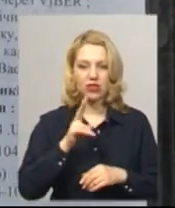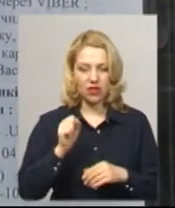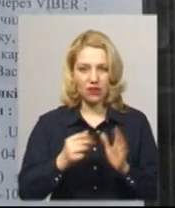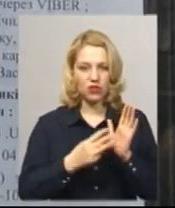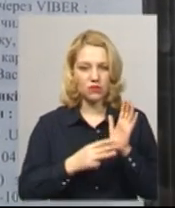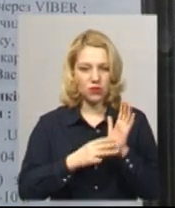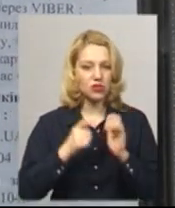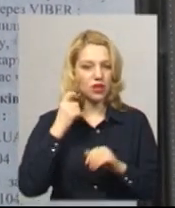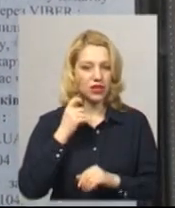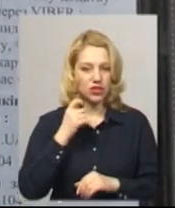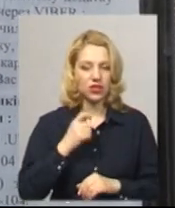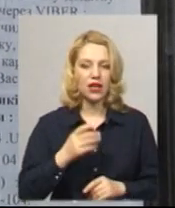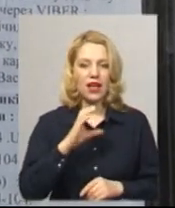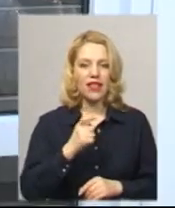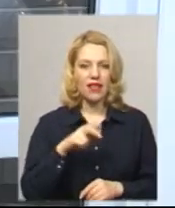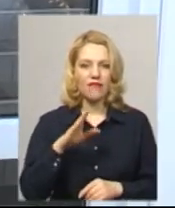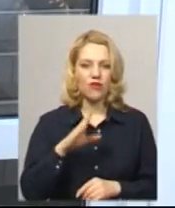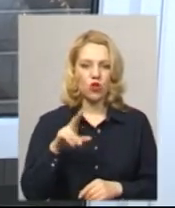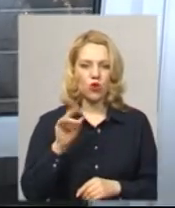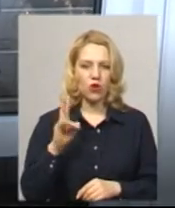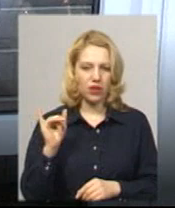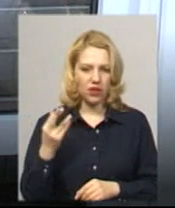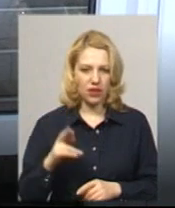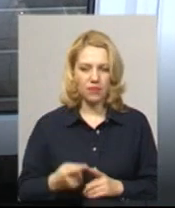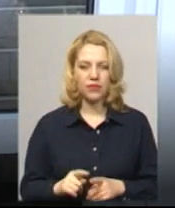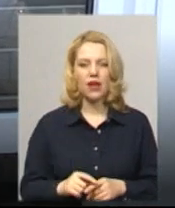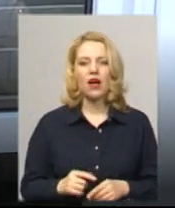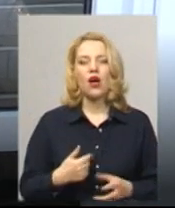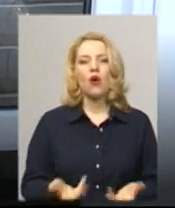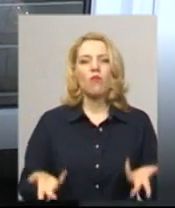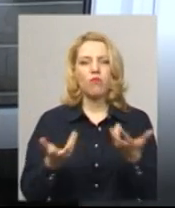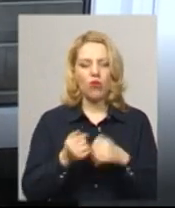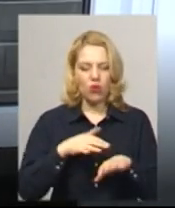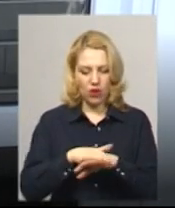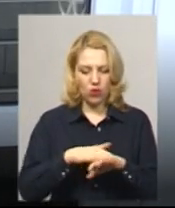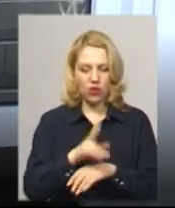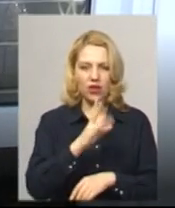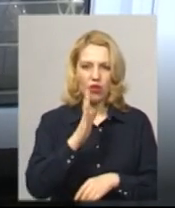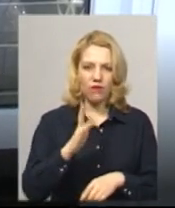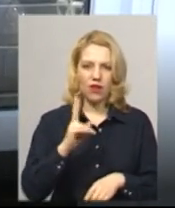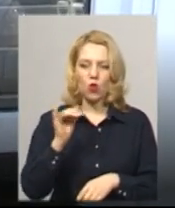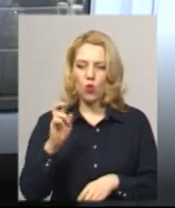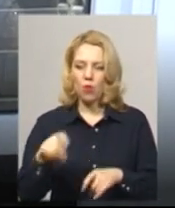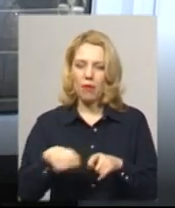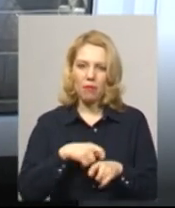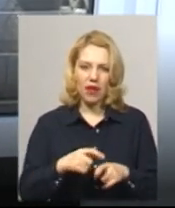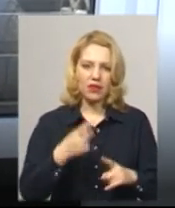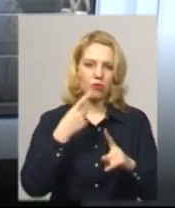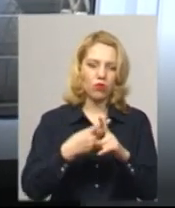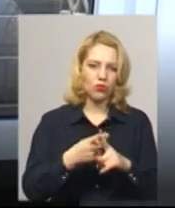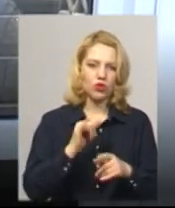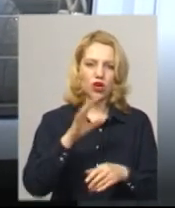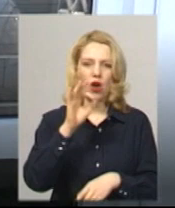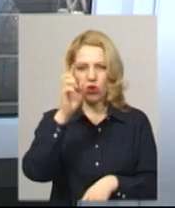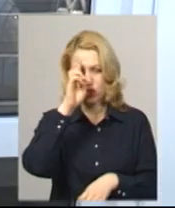хмельничанка Євдокія Мельник каже, що не знала. Порахую, у мене кіловатт, кубічні метри є, помножу і в Ощадбанк піду з